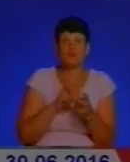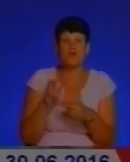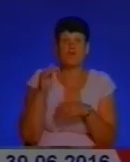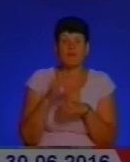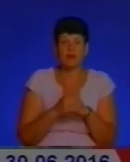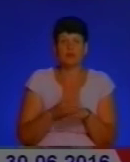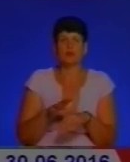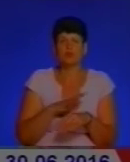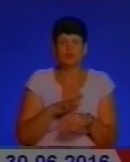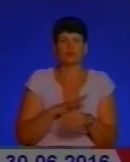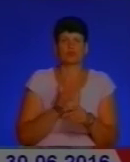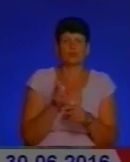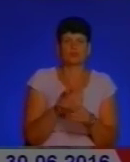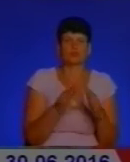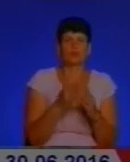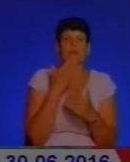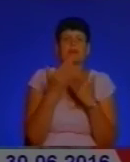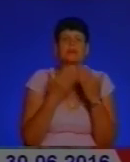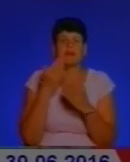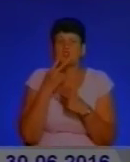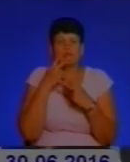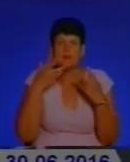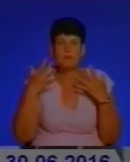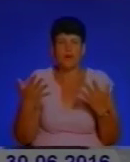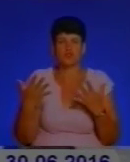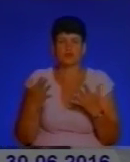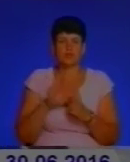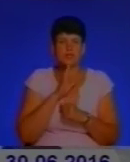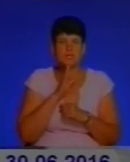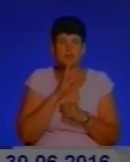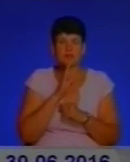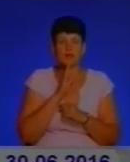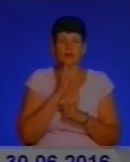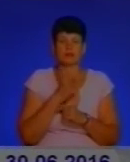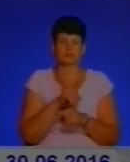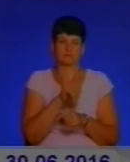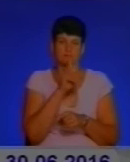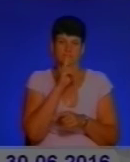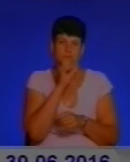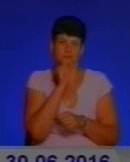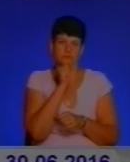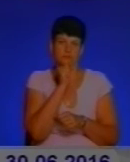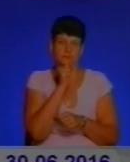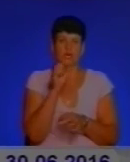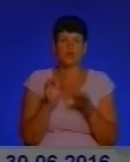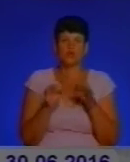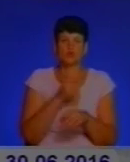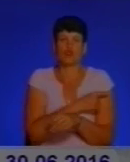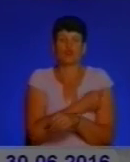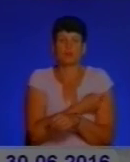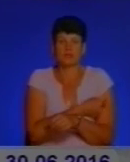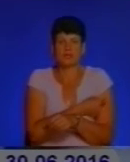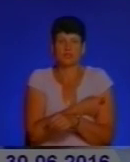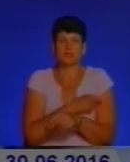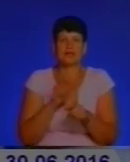Був і на обійці вбивці, розпитував, чи не бачив її. Та зловмисник вперто мовчав. Судово-медичне дослідження в Тропах розповідає,